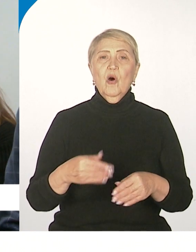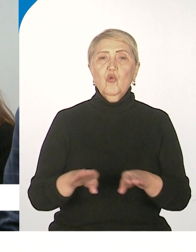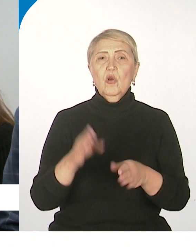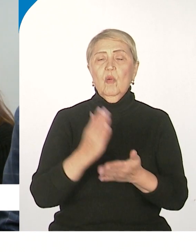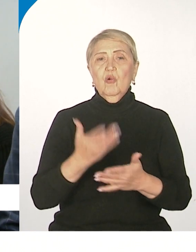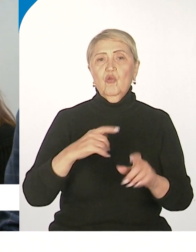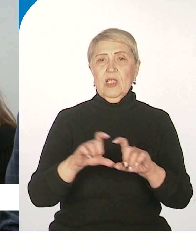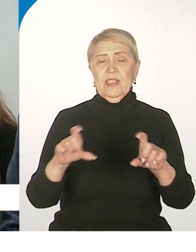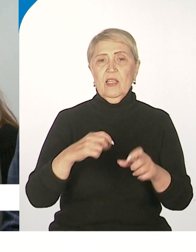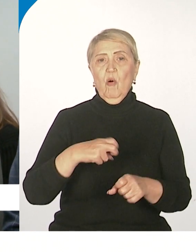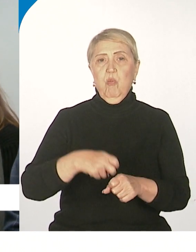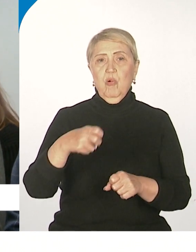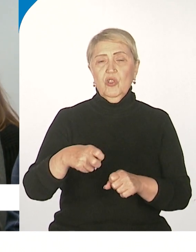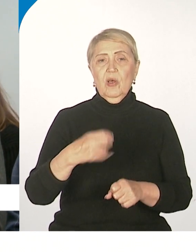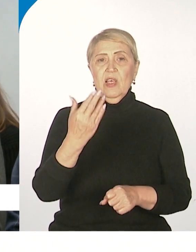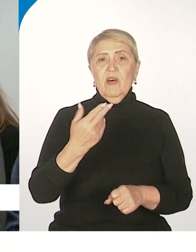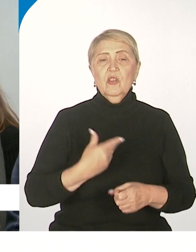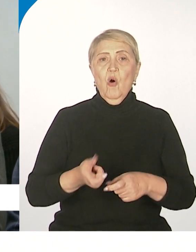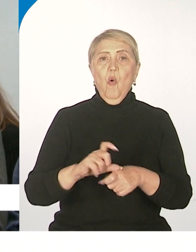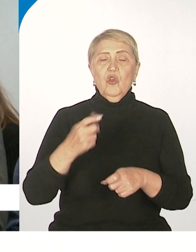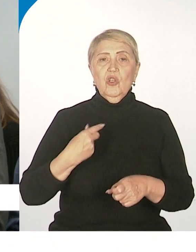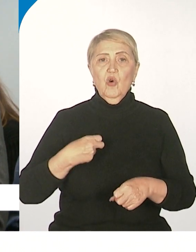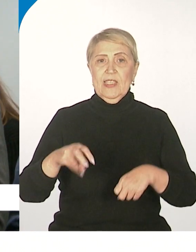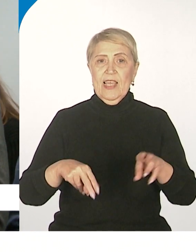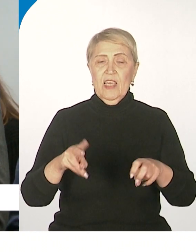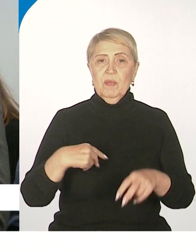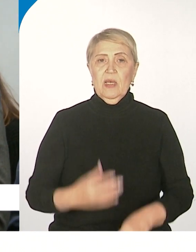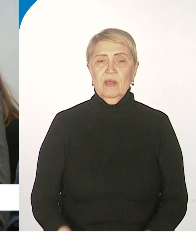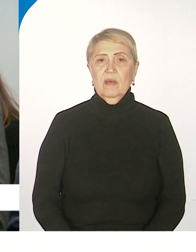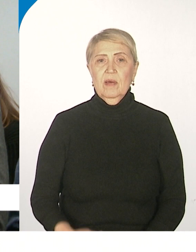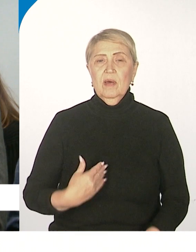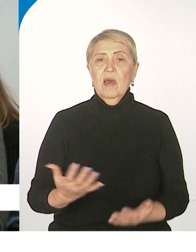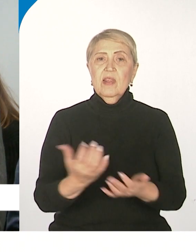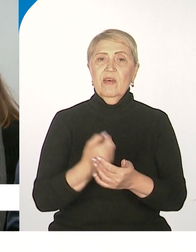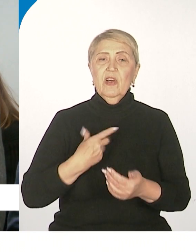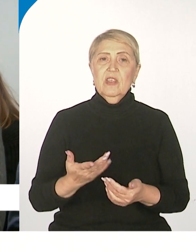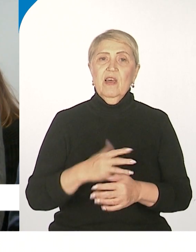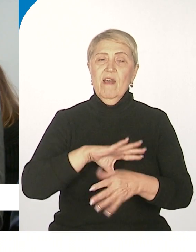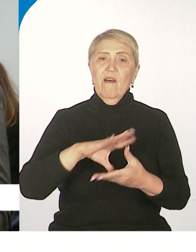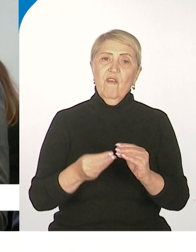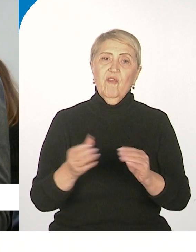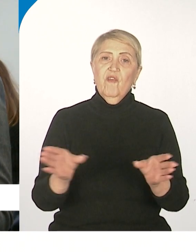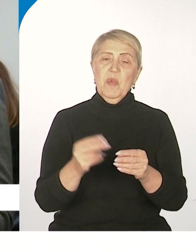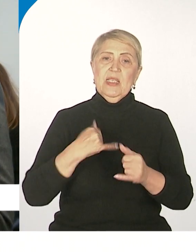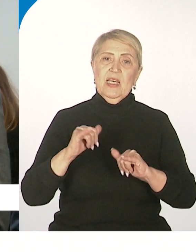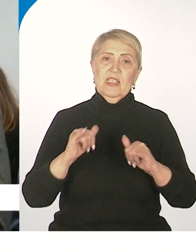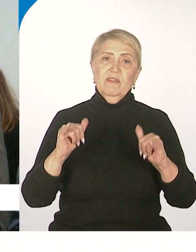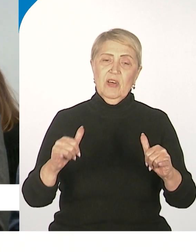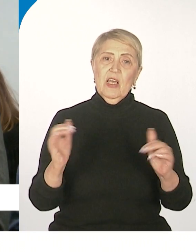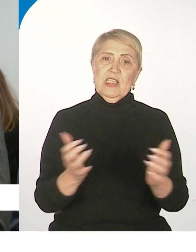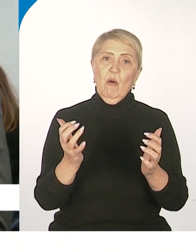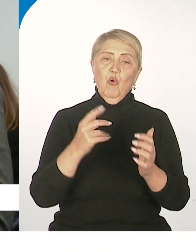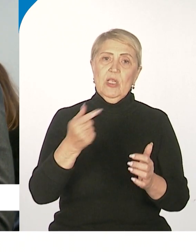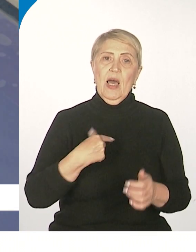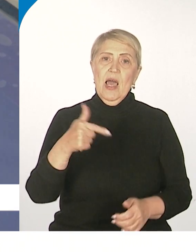столпом стоять, то мы на вас очень надеемся. Давайте вместе развивать нашу территорию отдалённую. Говорится, забота о гражданах – это